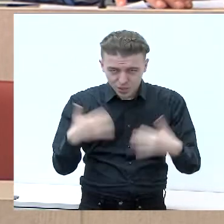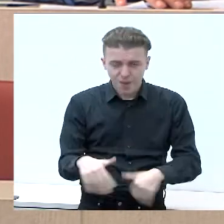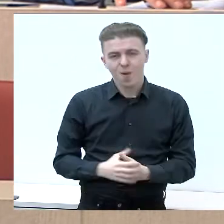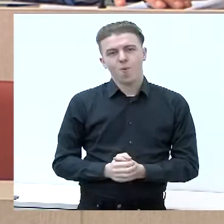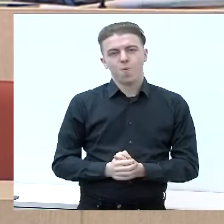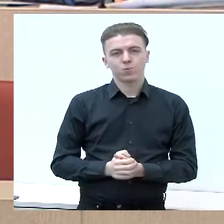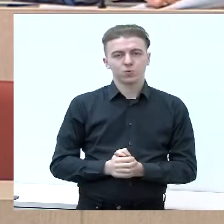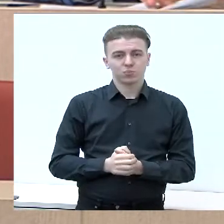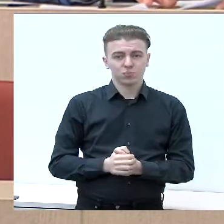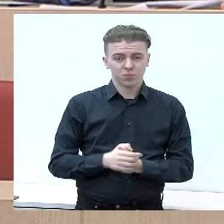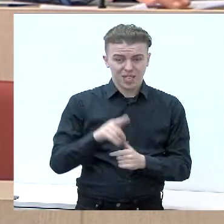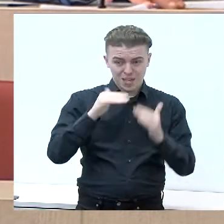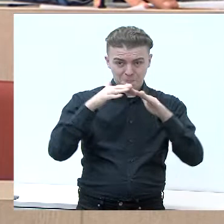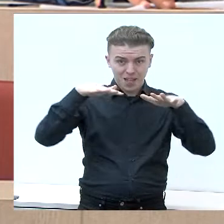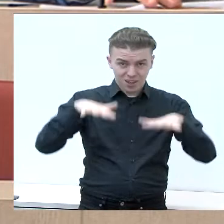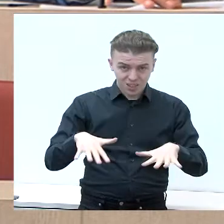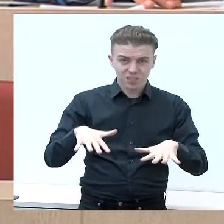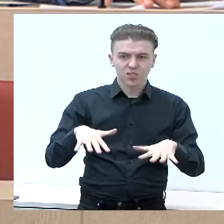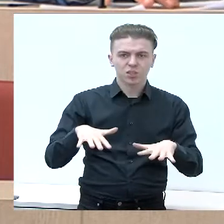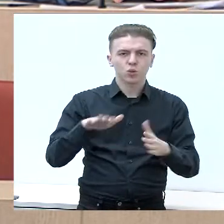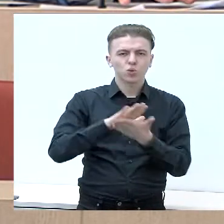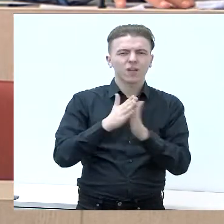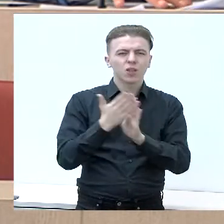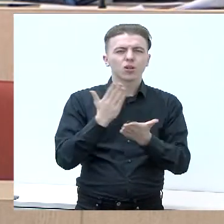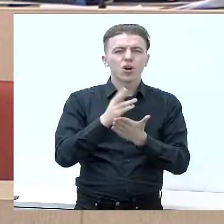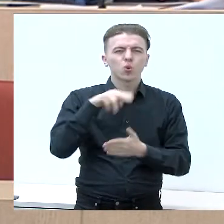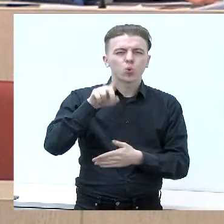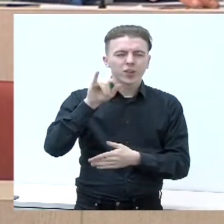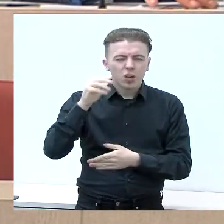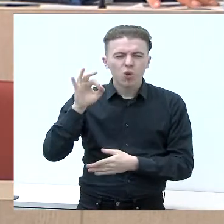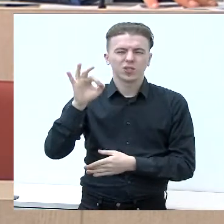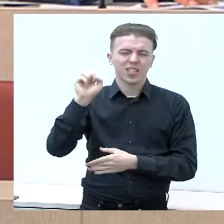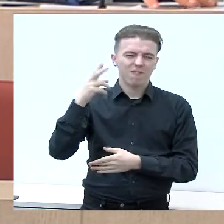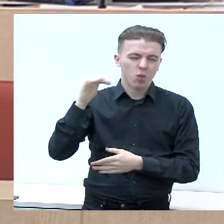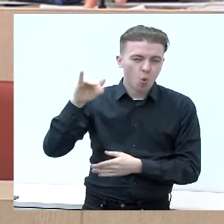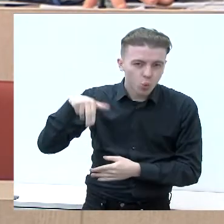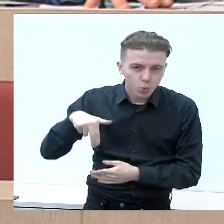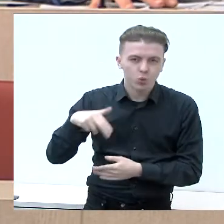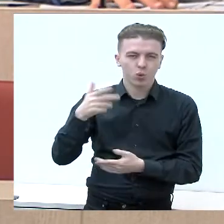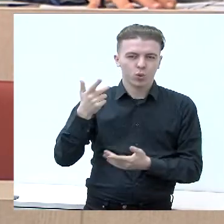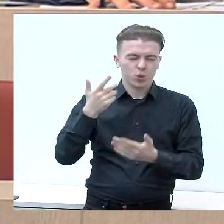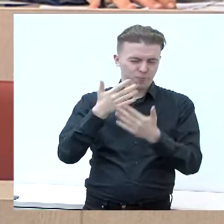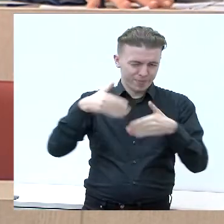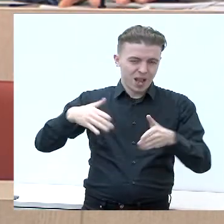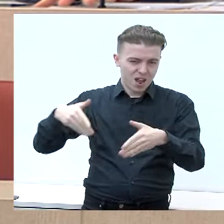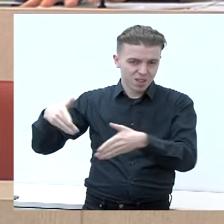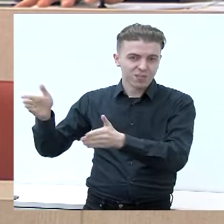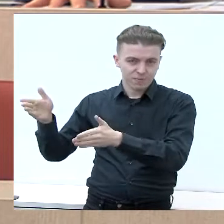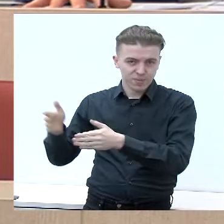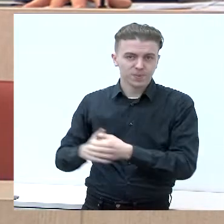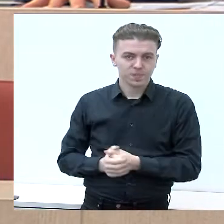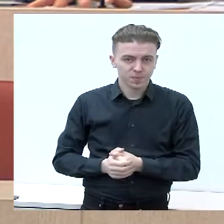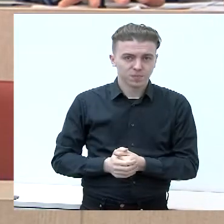Kalvarijos mieste sutvarkyta kudirkus, pievų, savanorių, seinų gatvės. Baigiamą tvarkyti